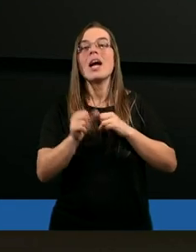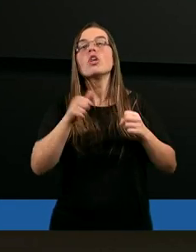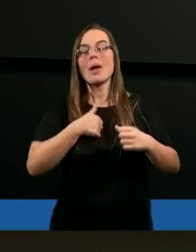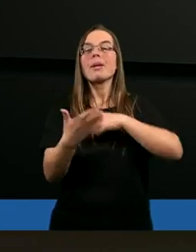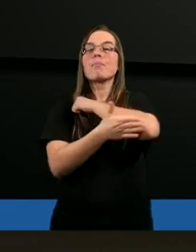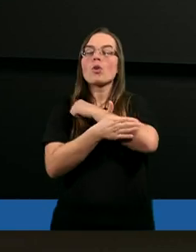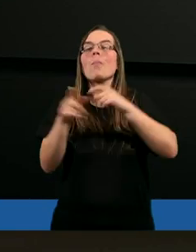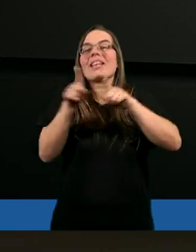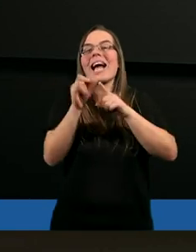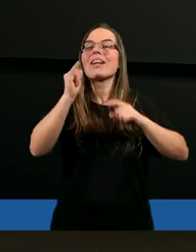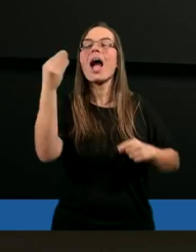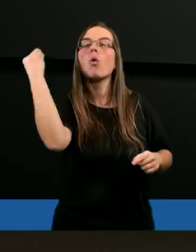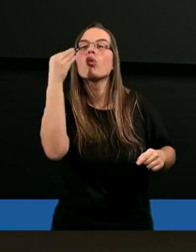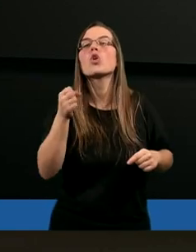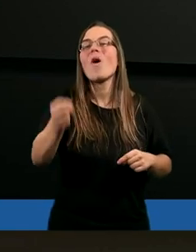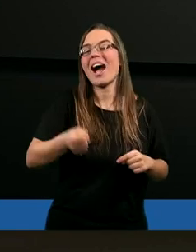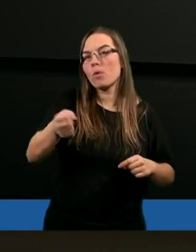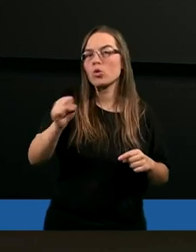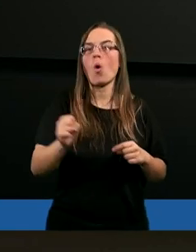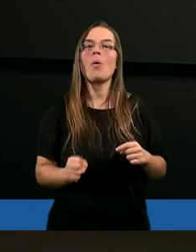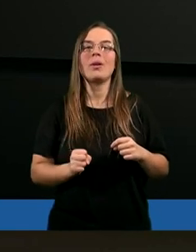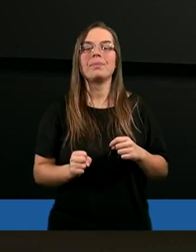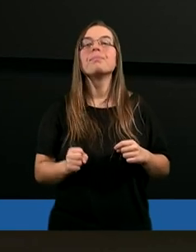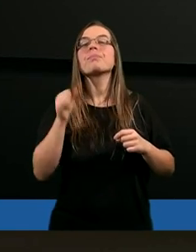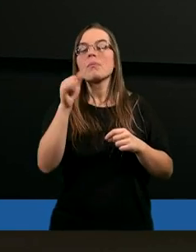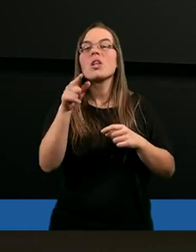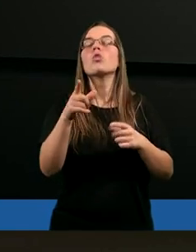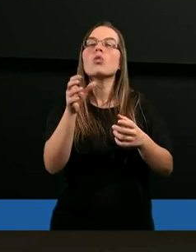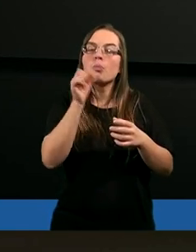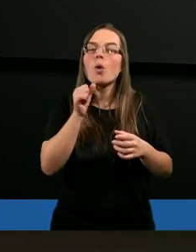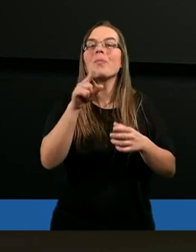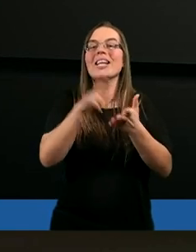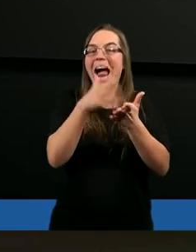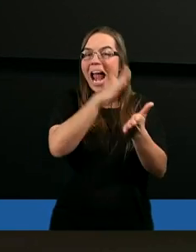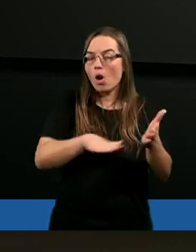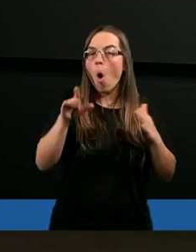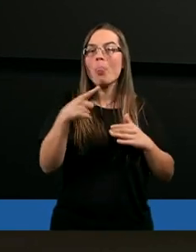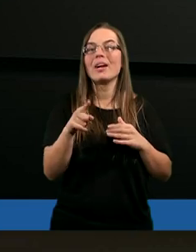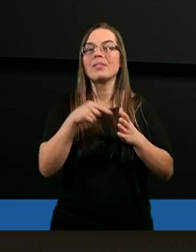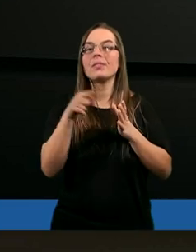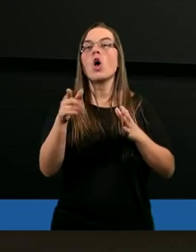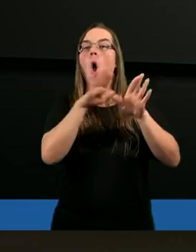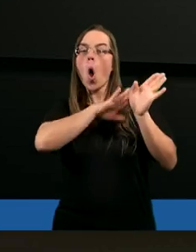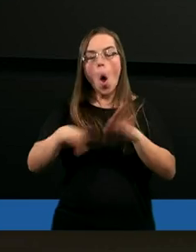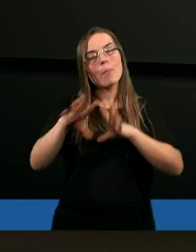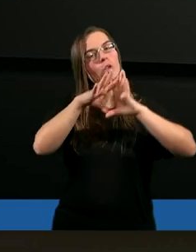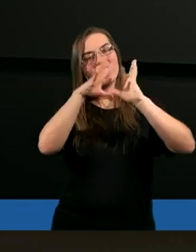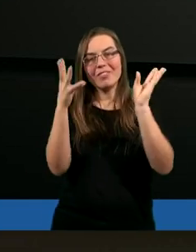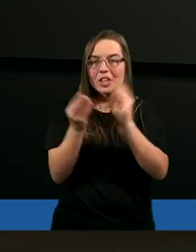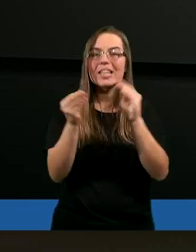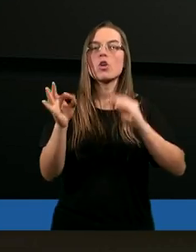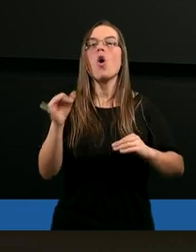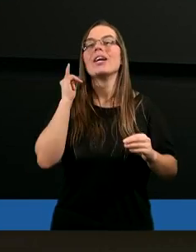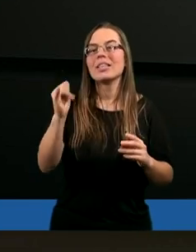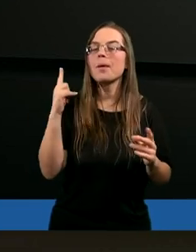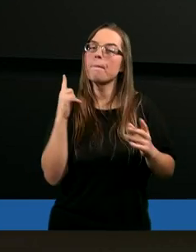postąpili tak jak uczniowie. Wyciągnąwszy łodzie na ląd, opuścili wszystko